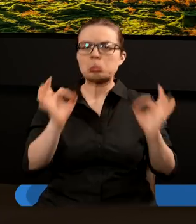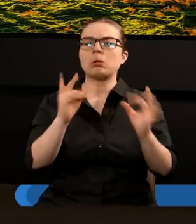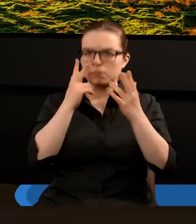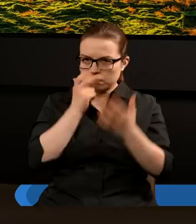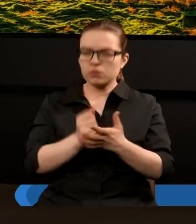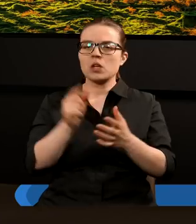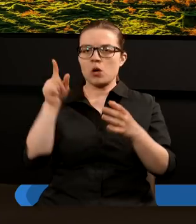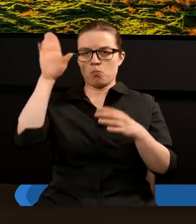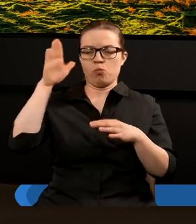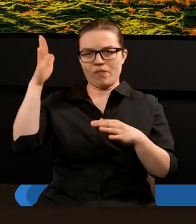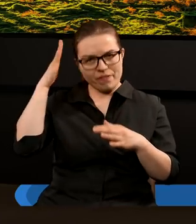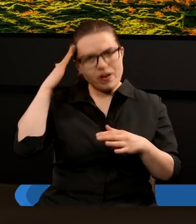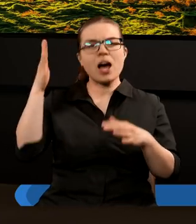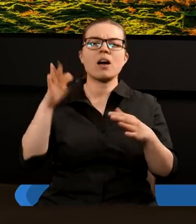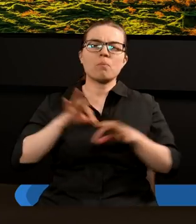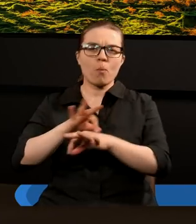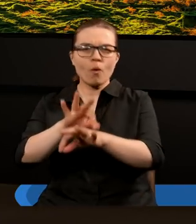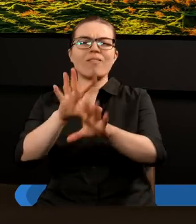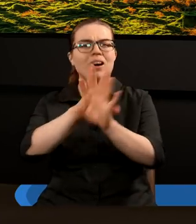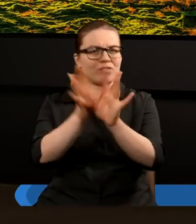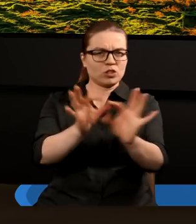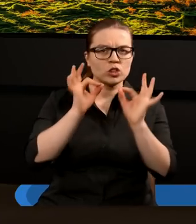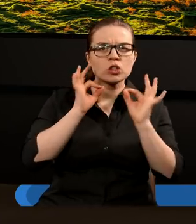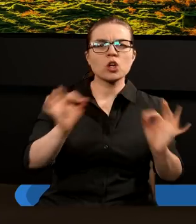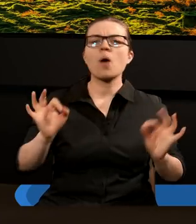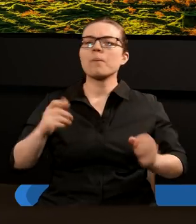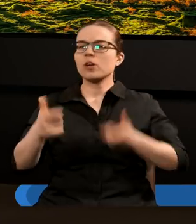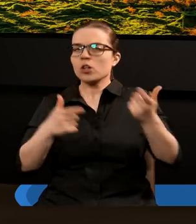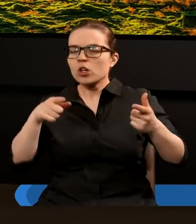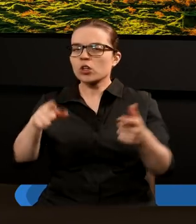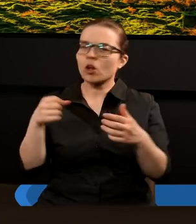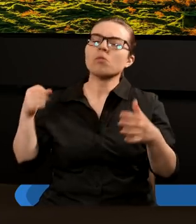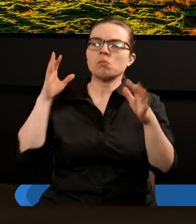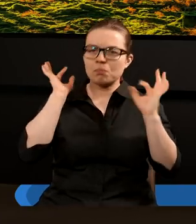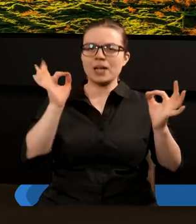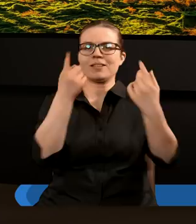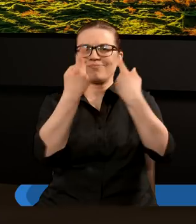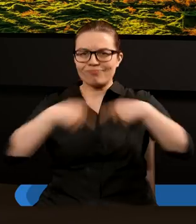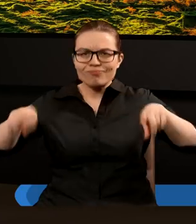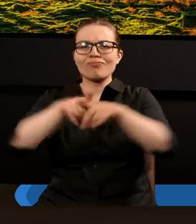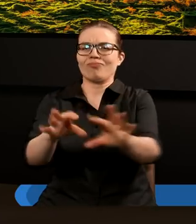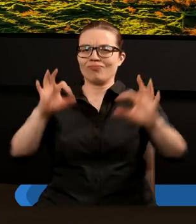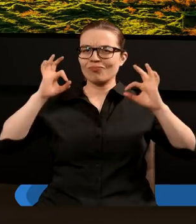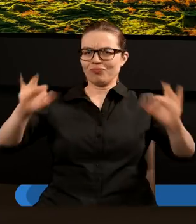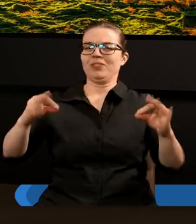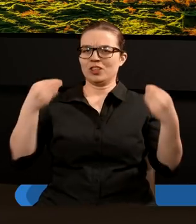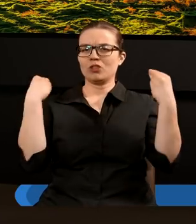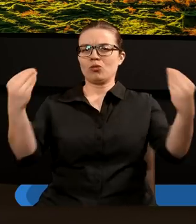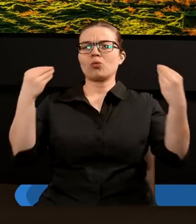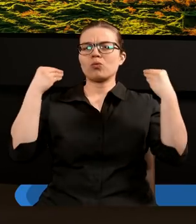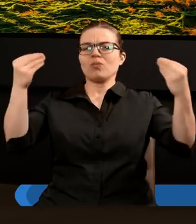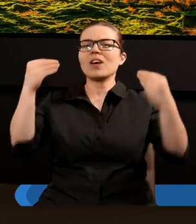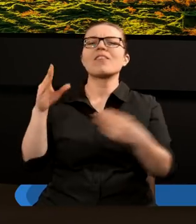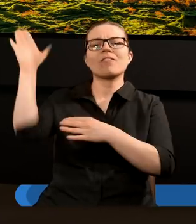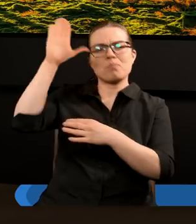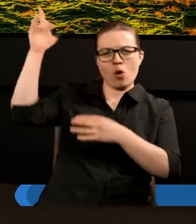wiedział wszystko i że On poprowadzi tą całą historię do szczęśliwego końca, kiedy powróci w